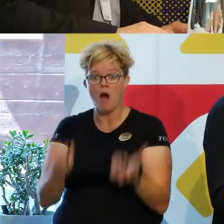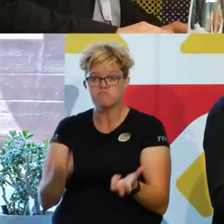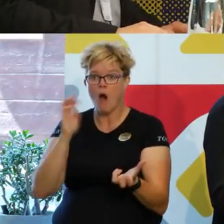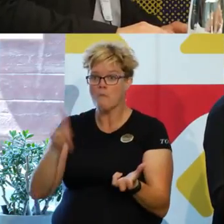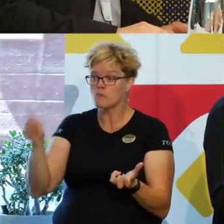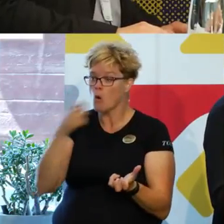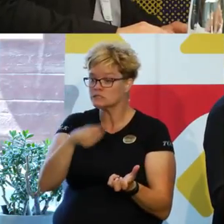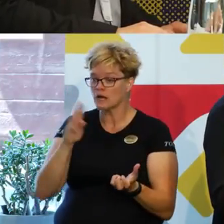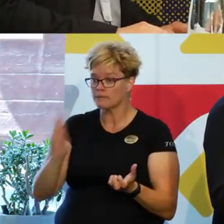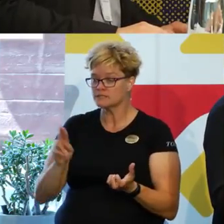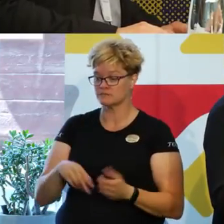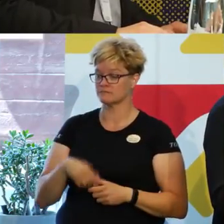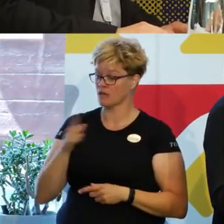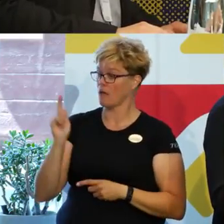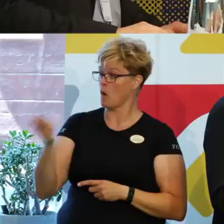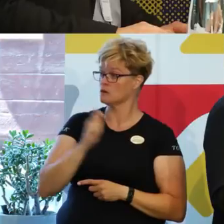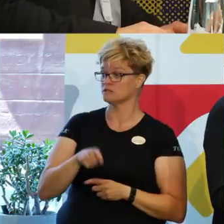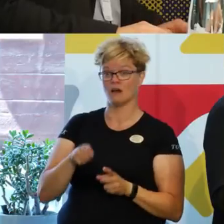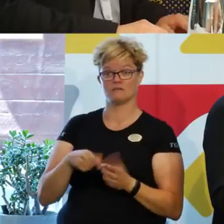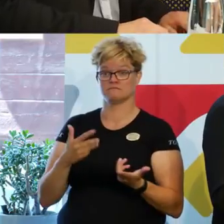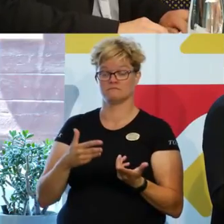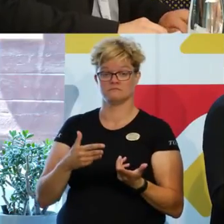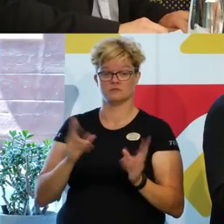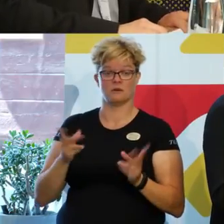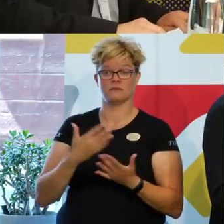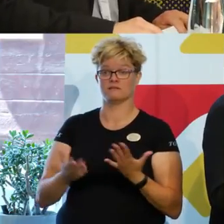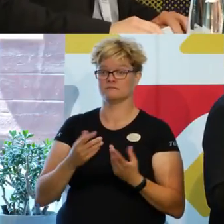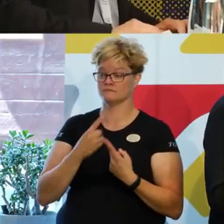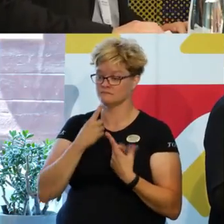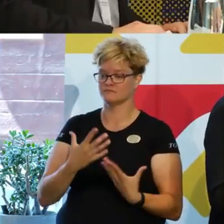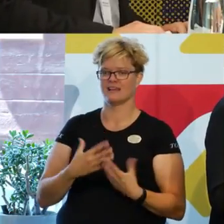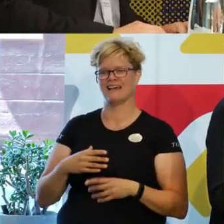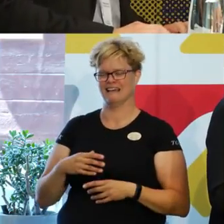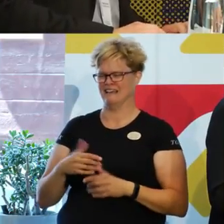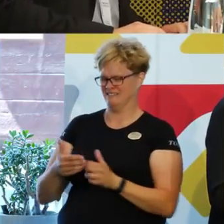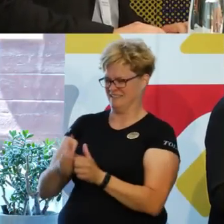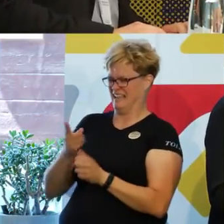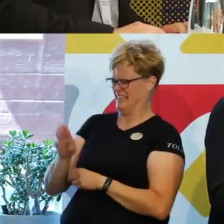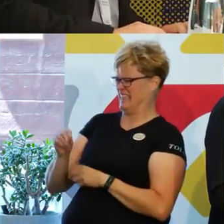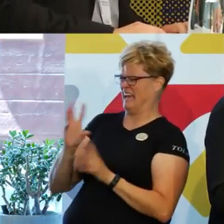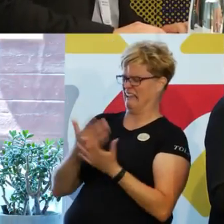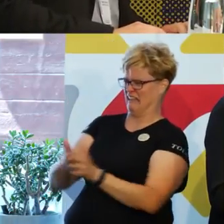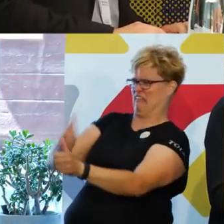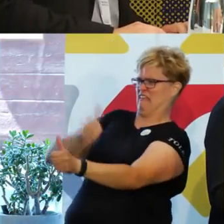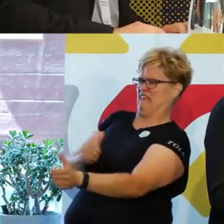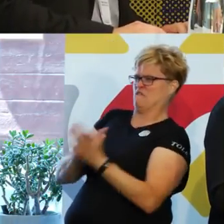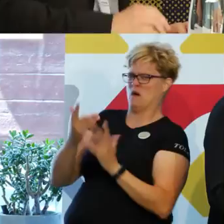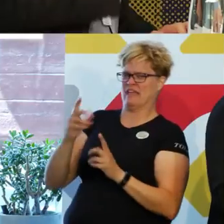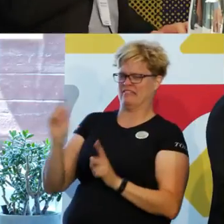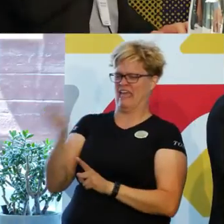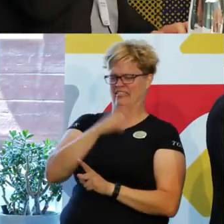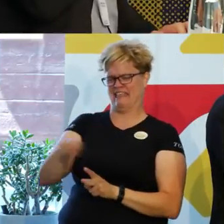är ett Bårdstad som inte de flesta kör till. Lite ifrån den glammiga tennisveckan. precis.